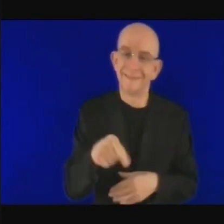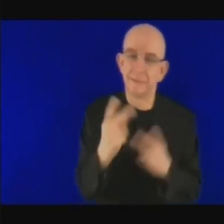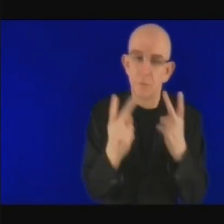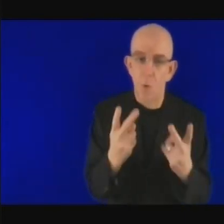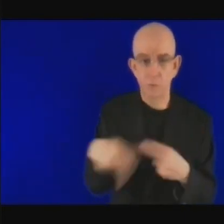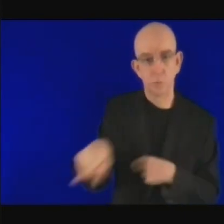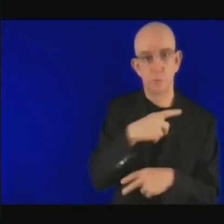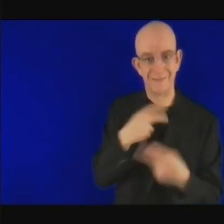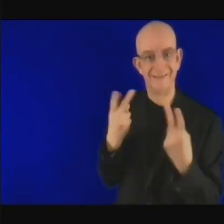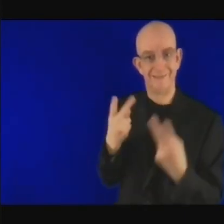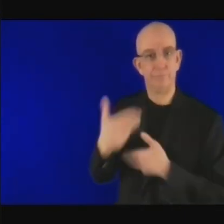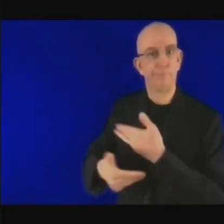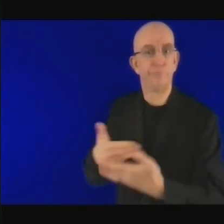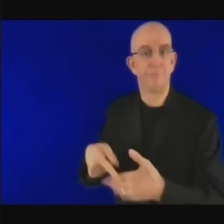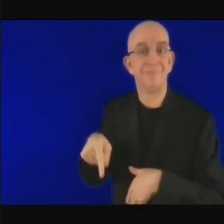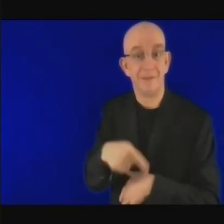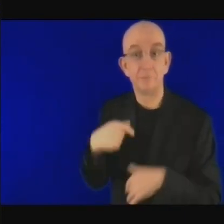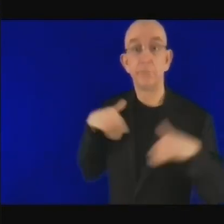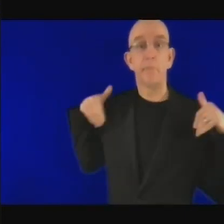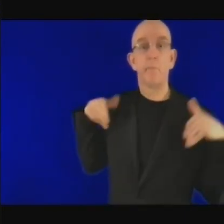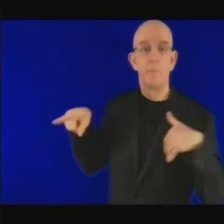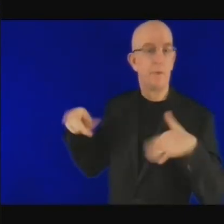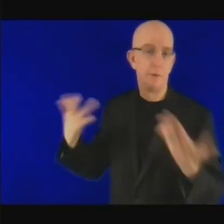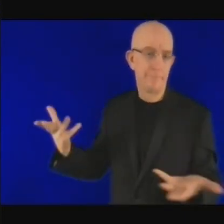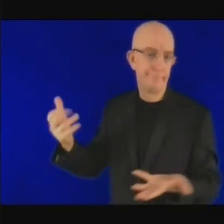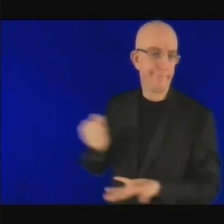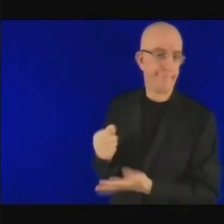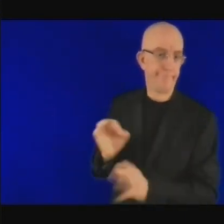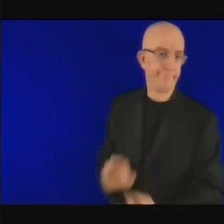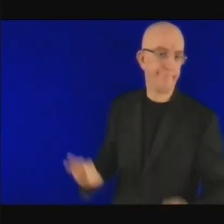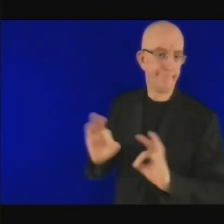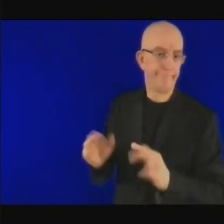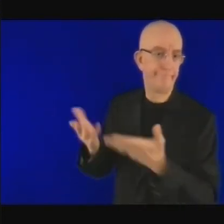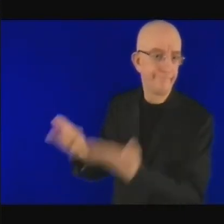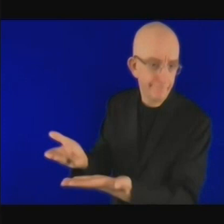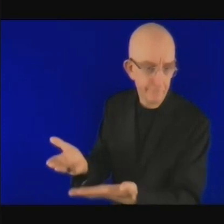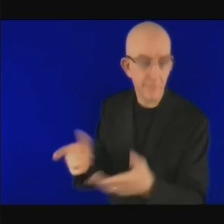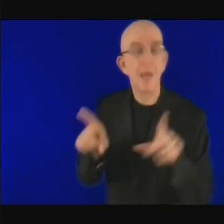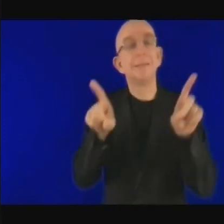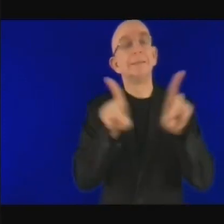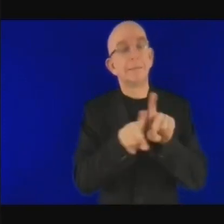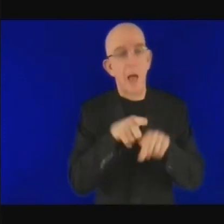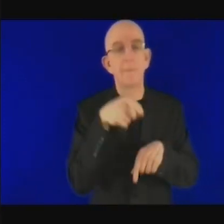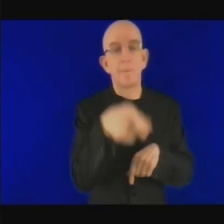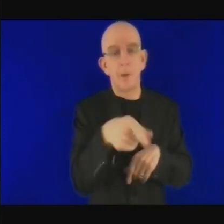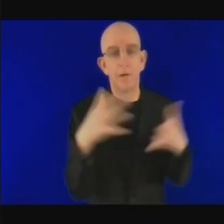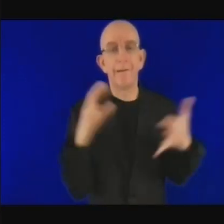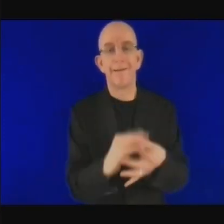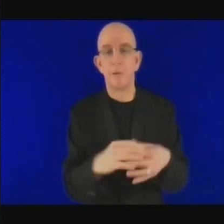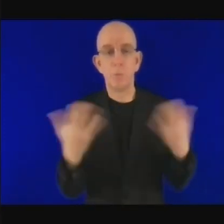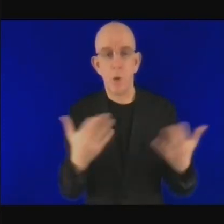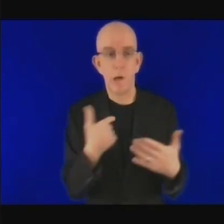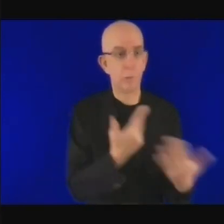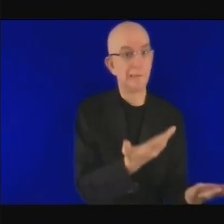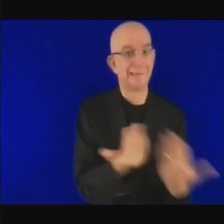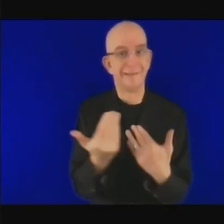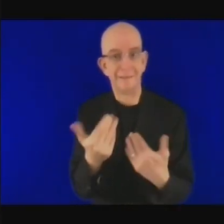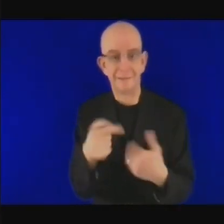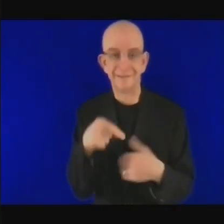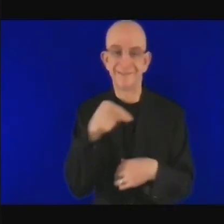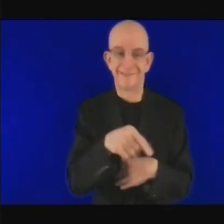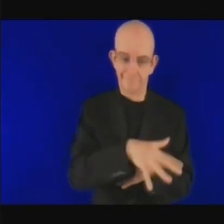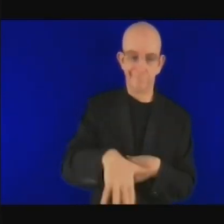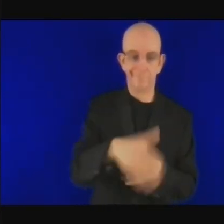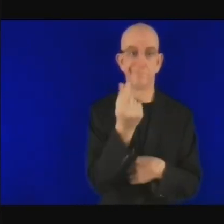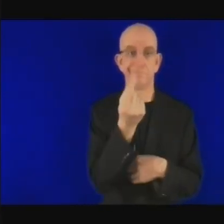le fait de ne pas pouvoir attirer de fonds des monnaies locales disons avant de